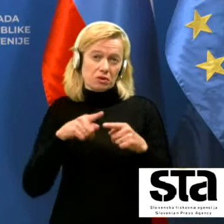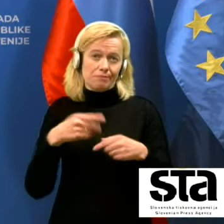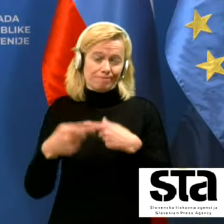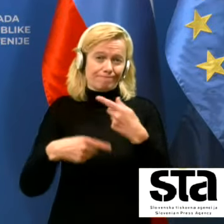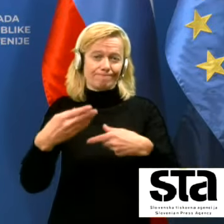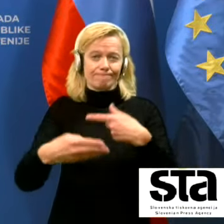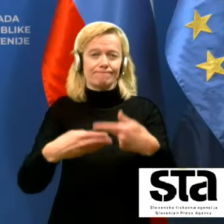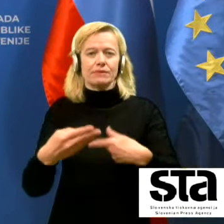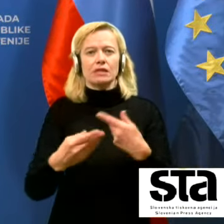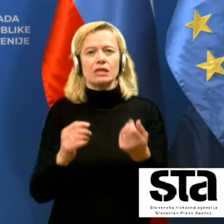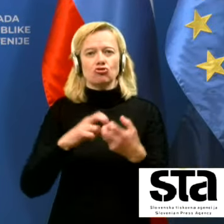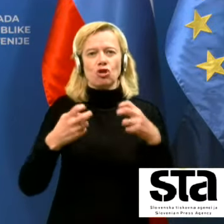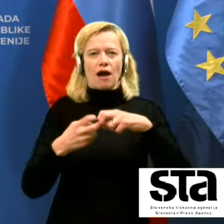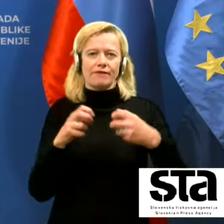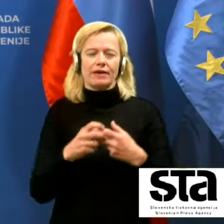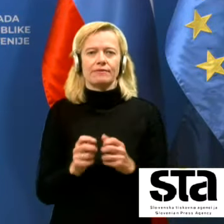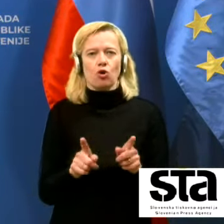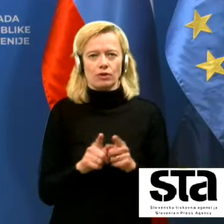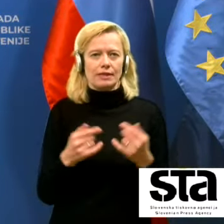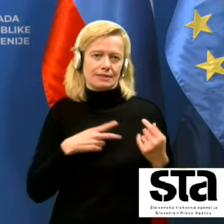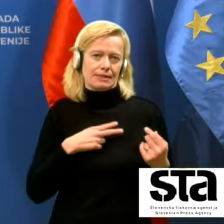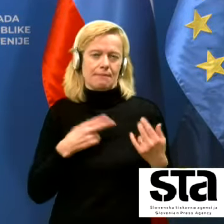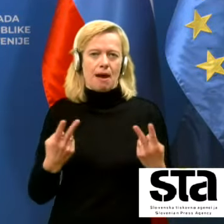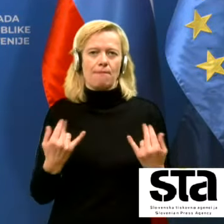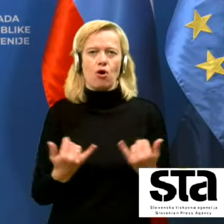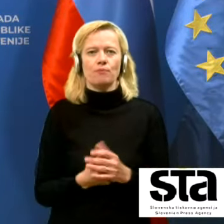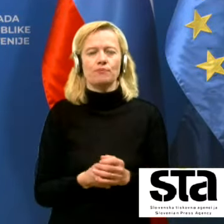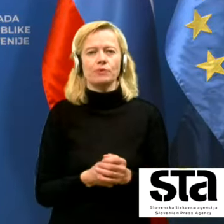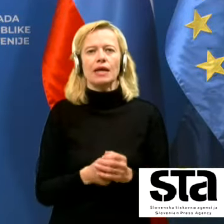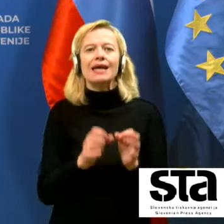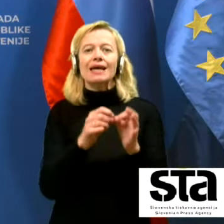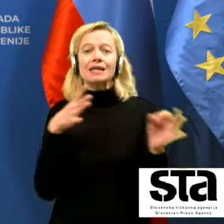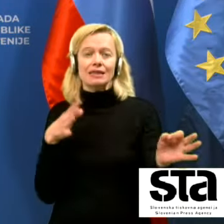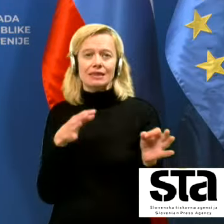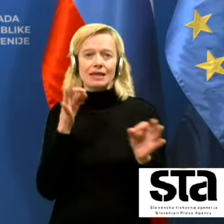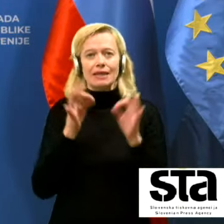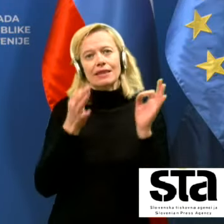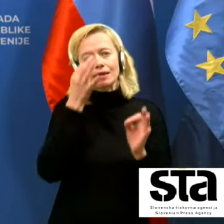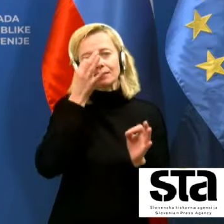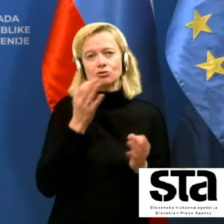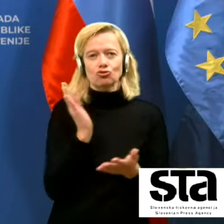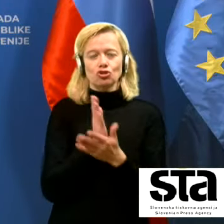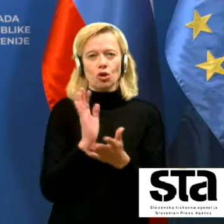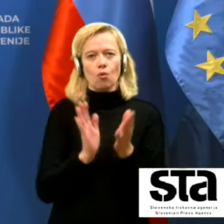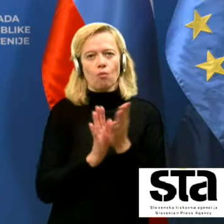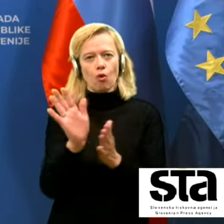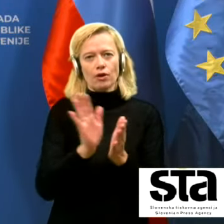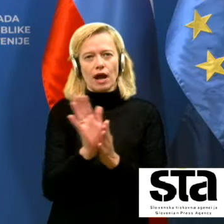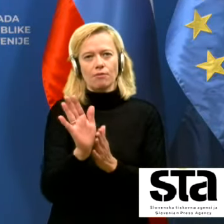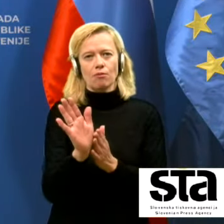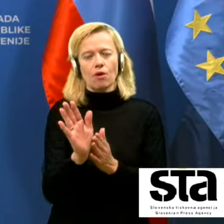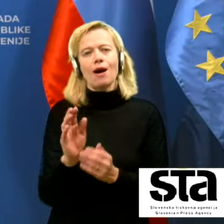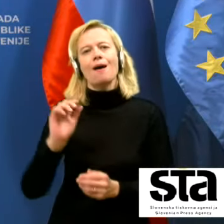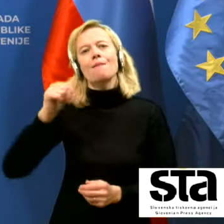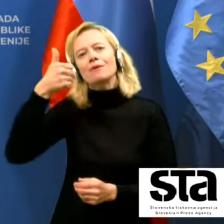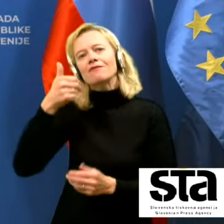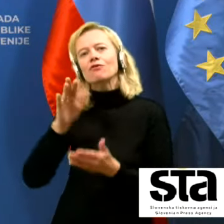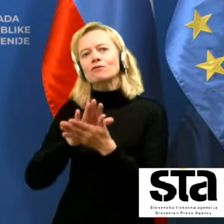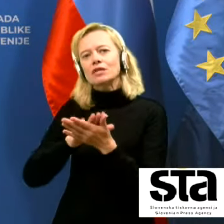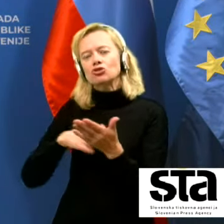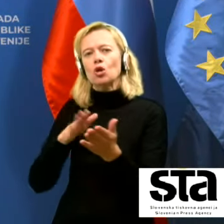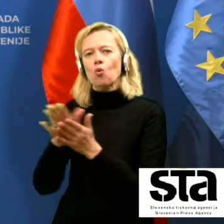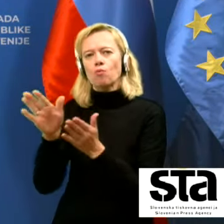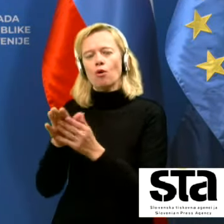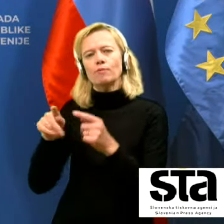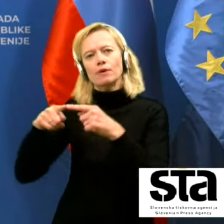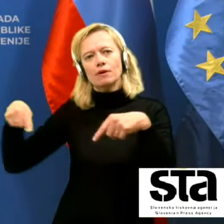sicer imamo. Hitre teste že uporabljamo, prvo smo jih začeli na področju urgence za